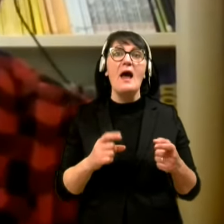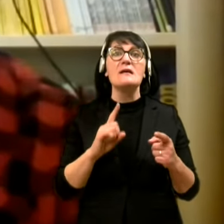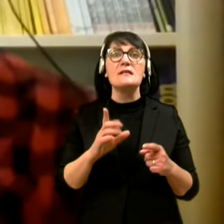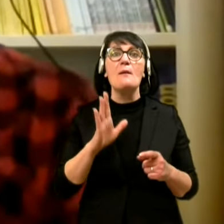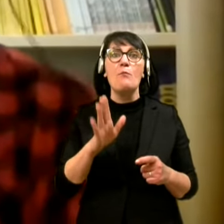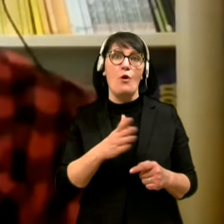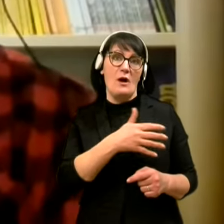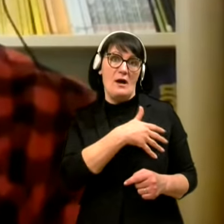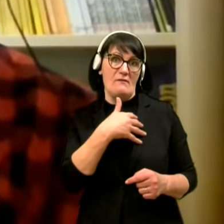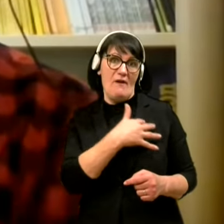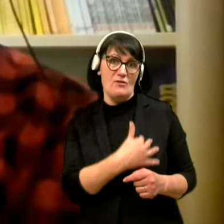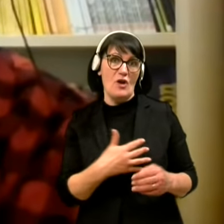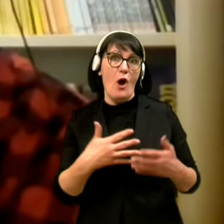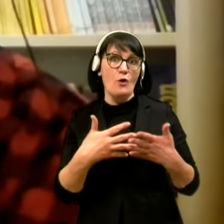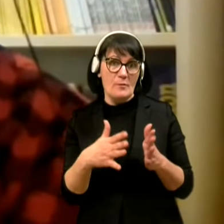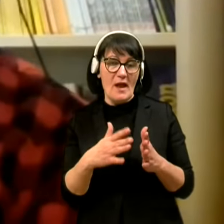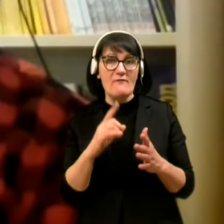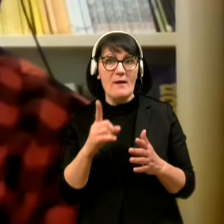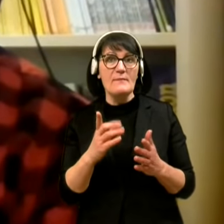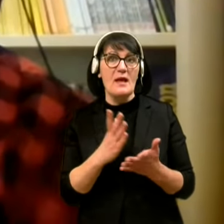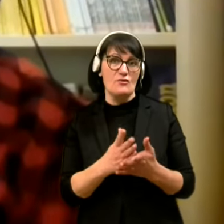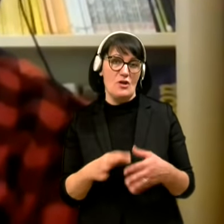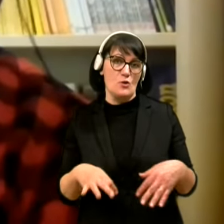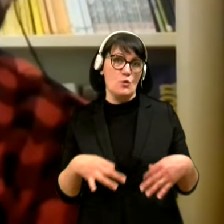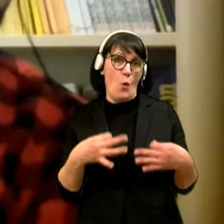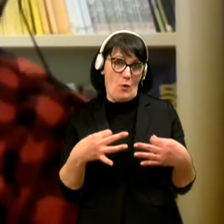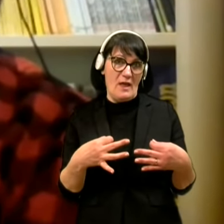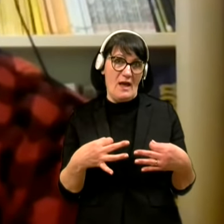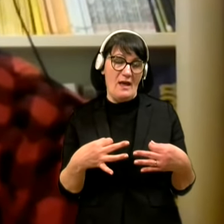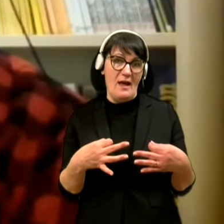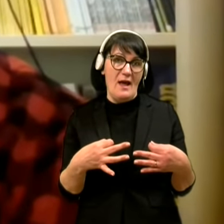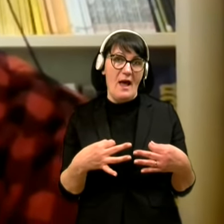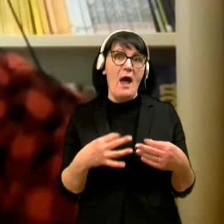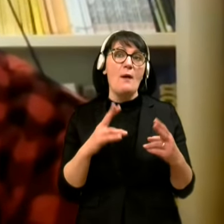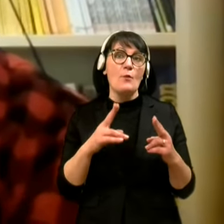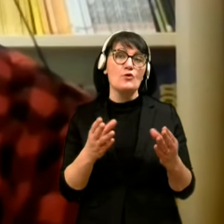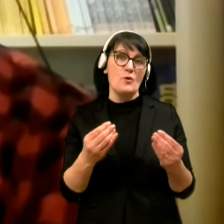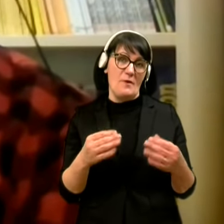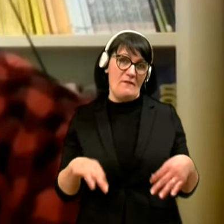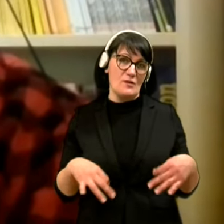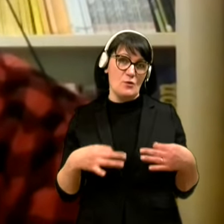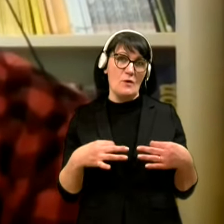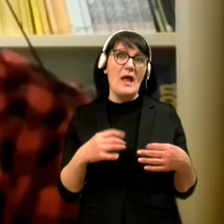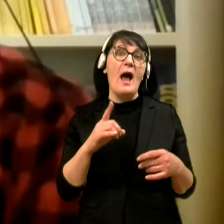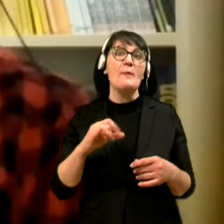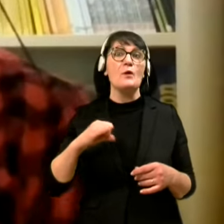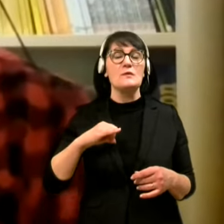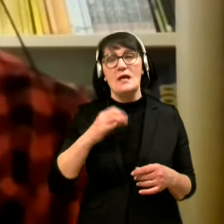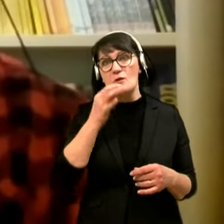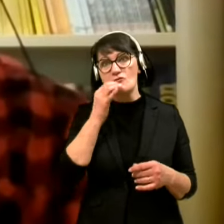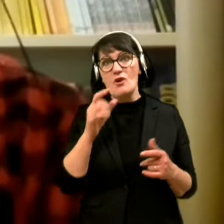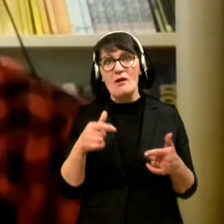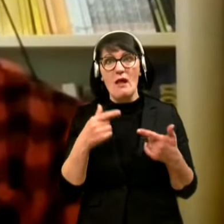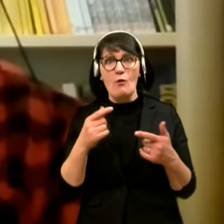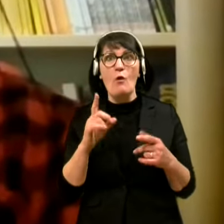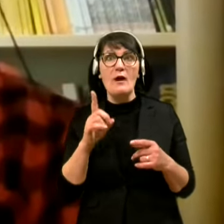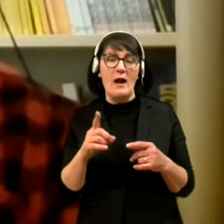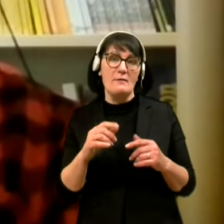vse bo Hrvaška odpirala. Vem, da je to še zelo zgodnje vprašanje, bo da prezgodnje, in pa posejeno, če lahko že kaj